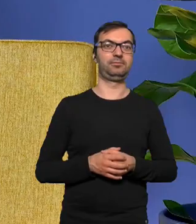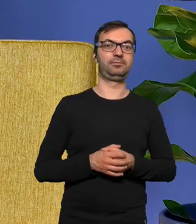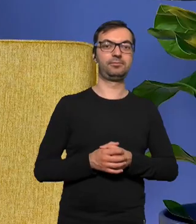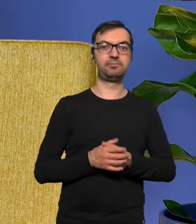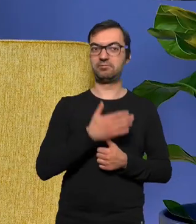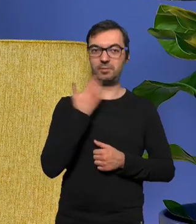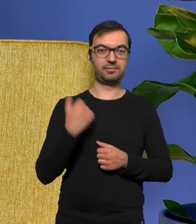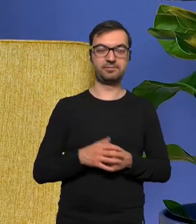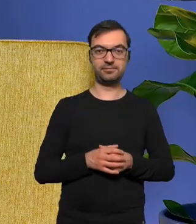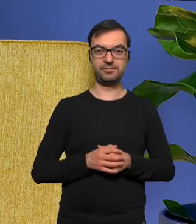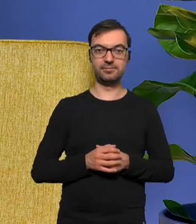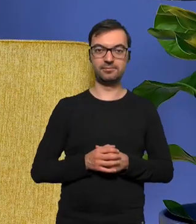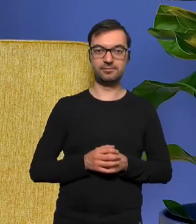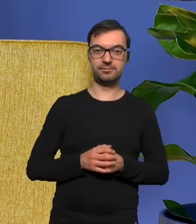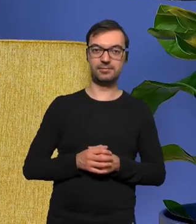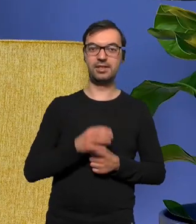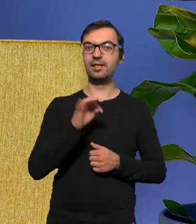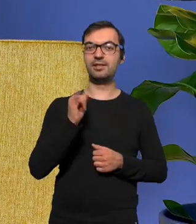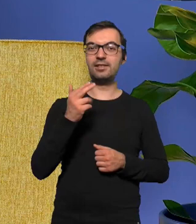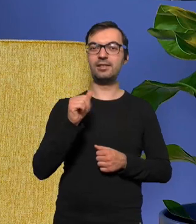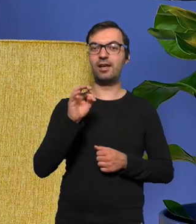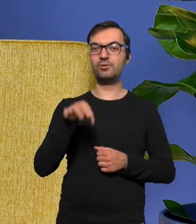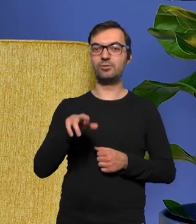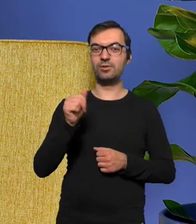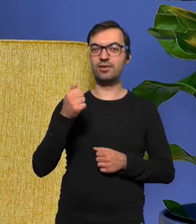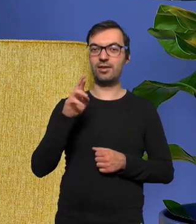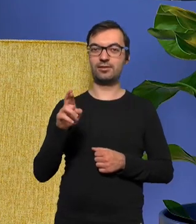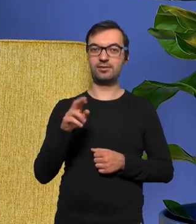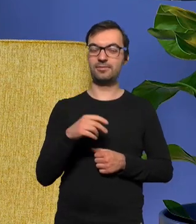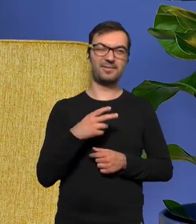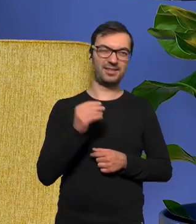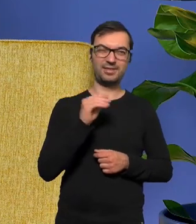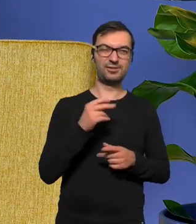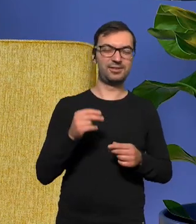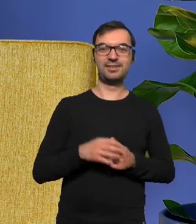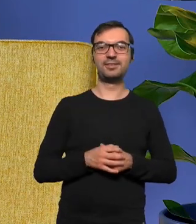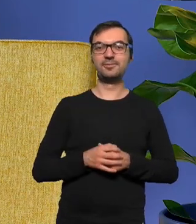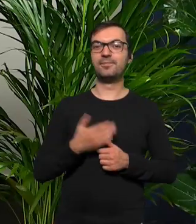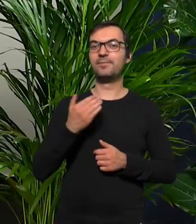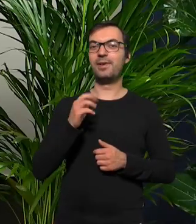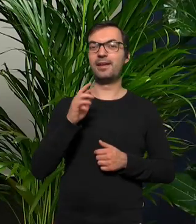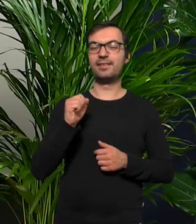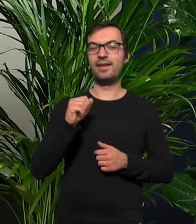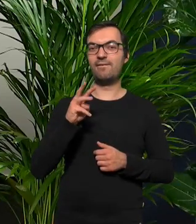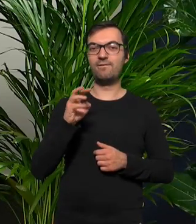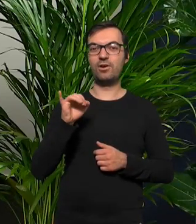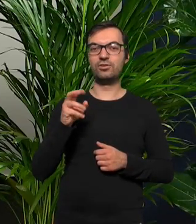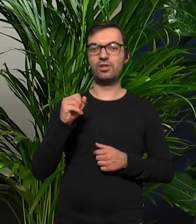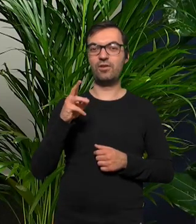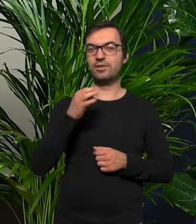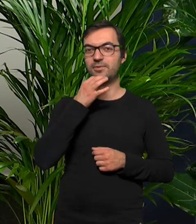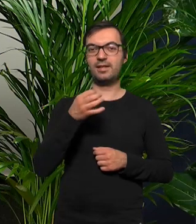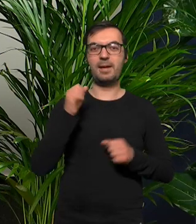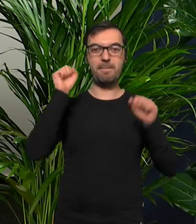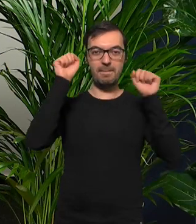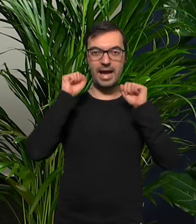nie ma nie ma nie ma a Tina Turner? jeszcze nie jeszcze nie Marta Wojciechowska Baranek